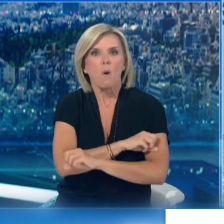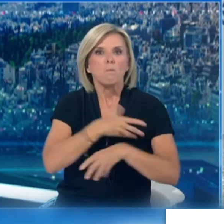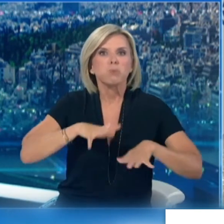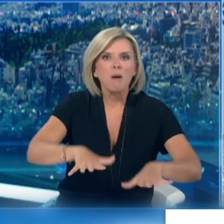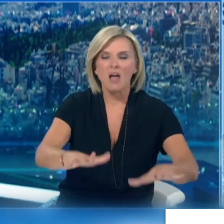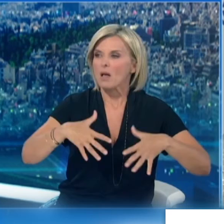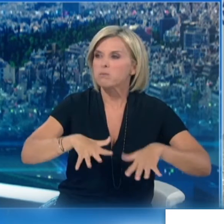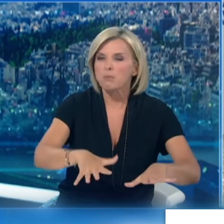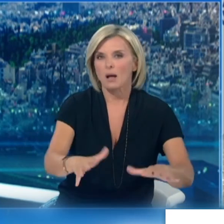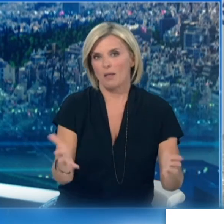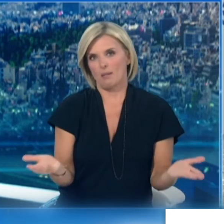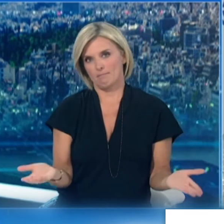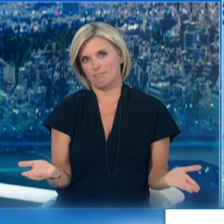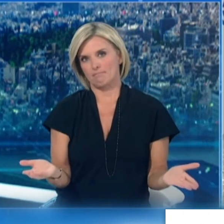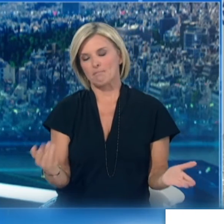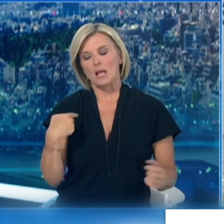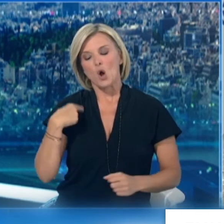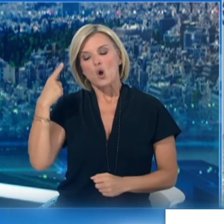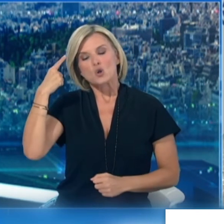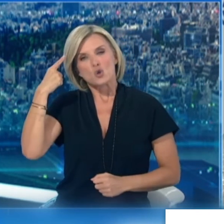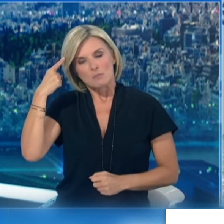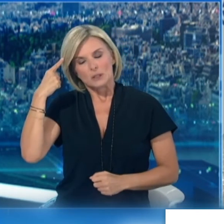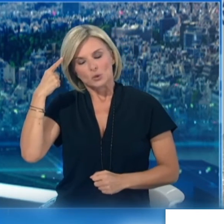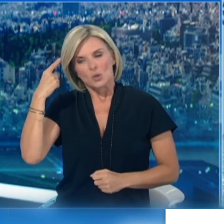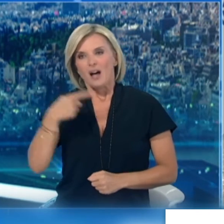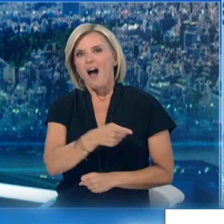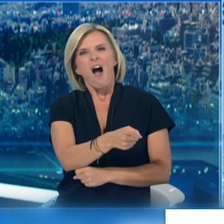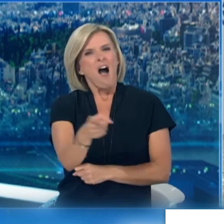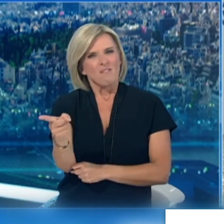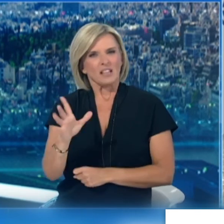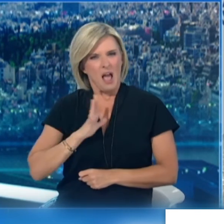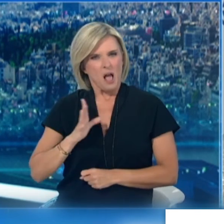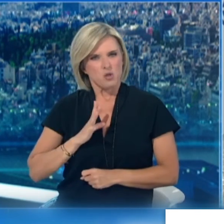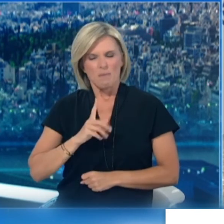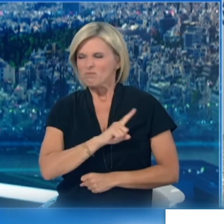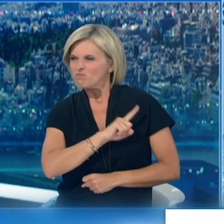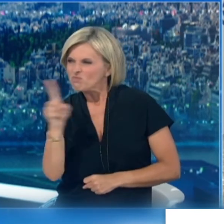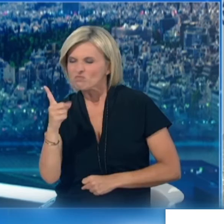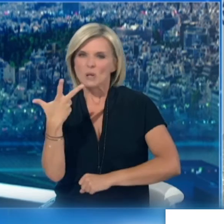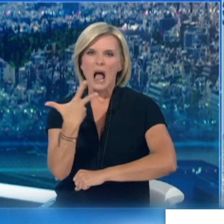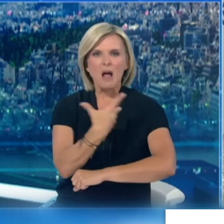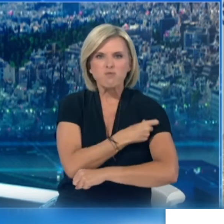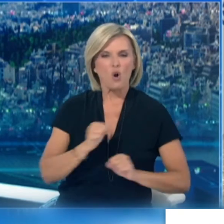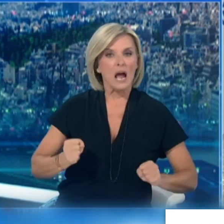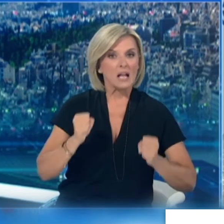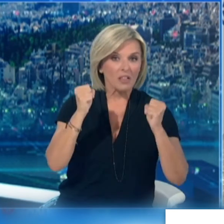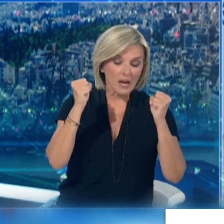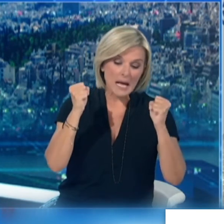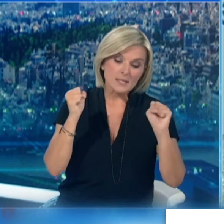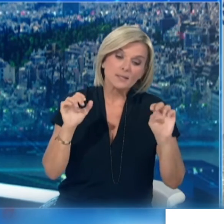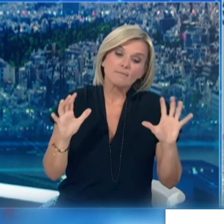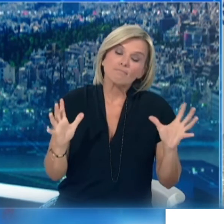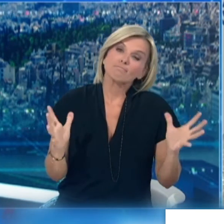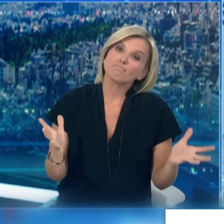Νομίζω ότι τους έχουμε δώσει πάρα πολύ χώρο και αν υπάρξουν